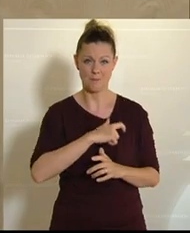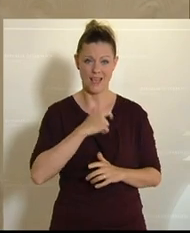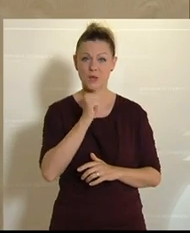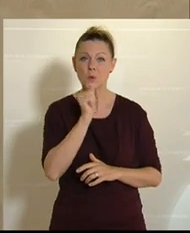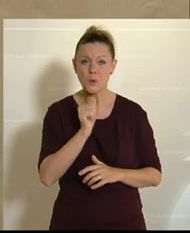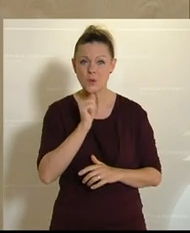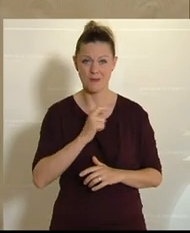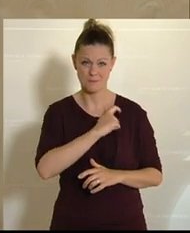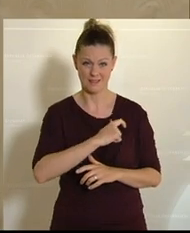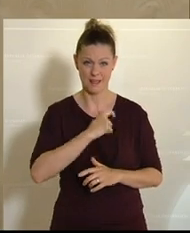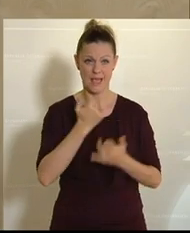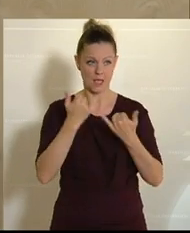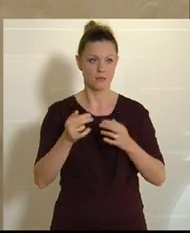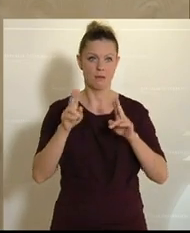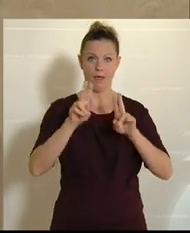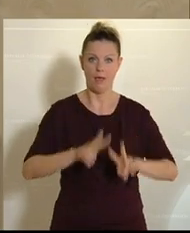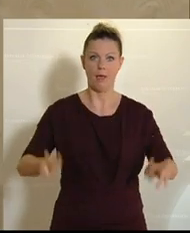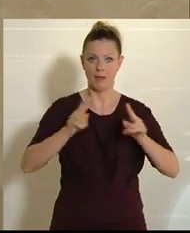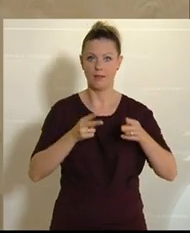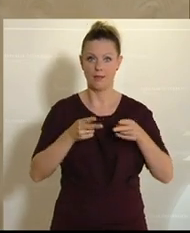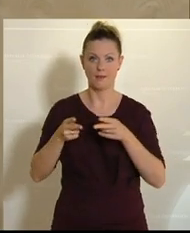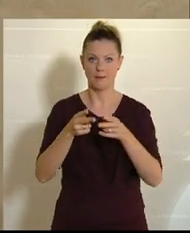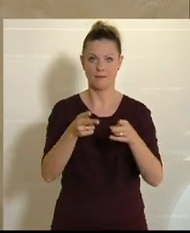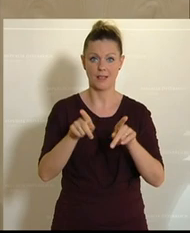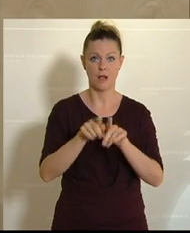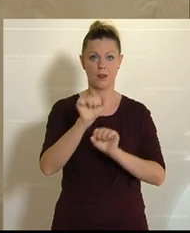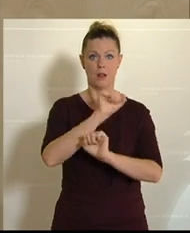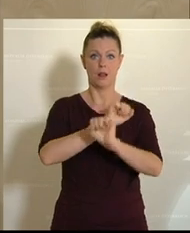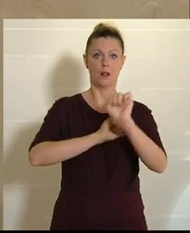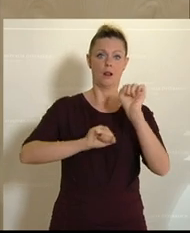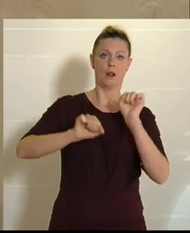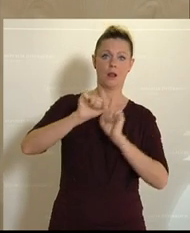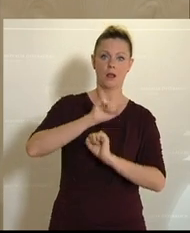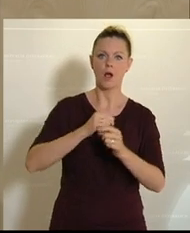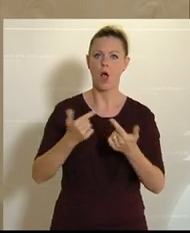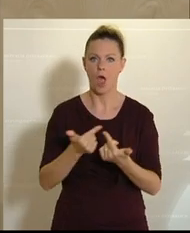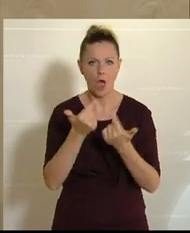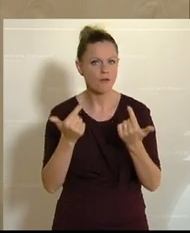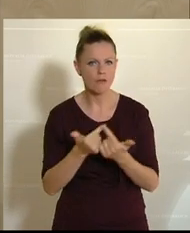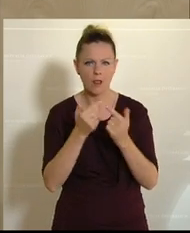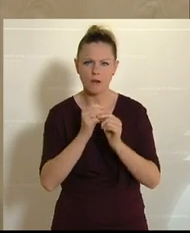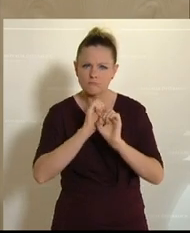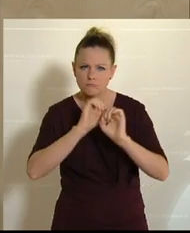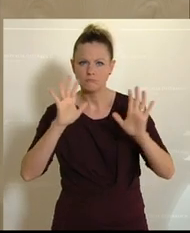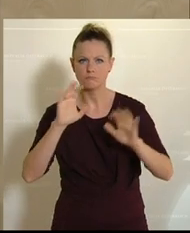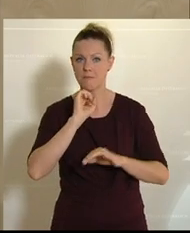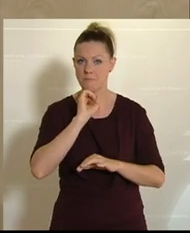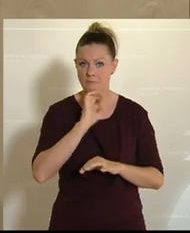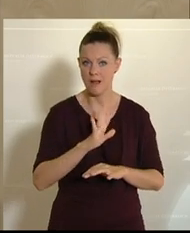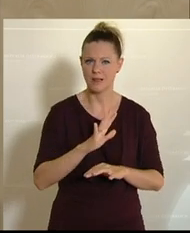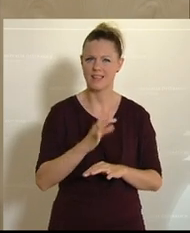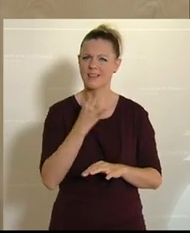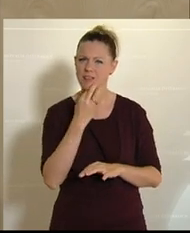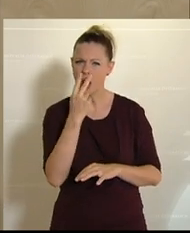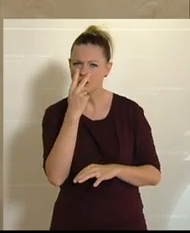jetzt einen ähnlichen Weg gehen und sich auch verwehren, wenn es um Aufklärung geht, wenn es darum geht, sich genau